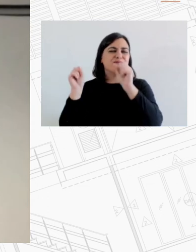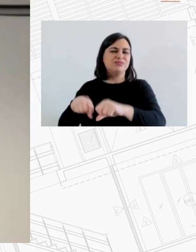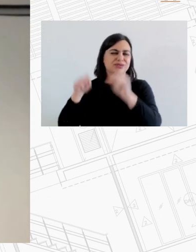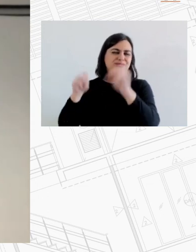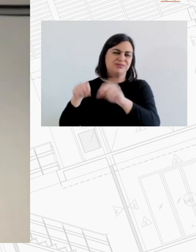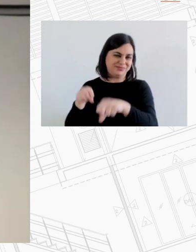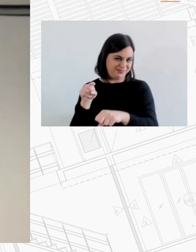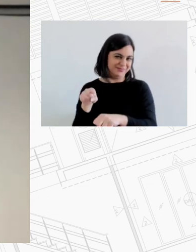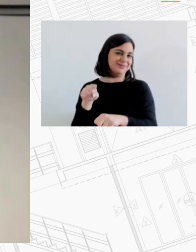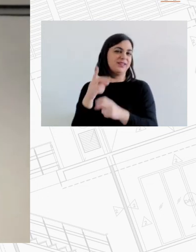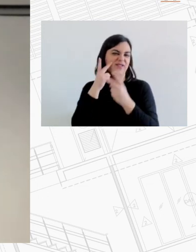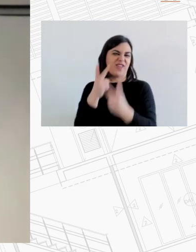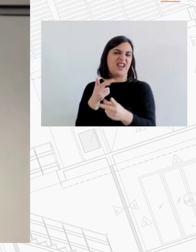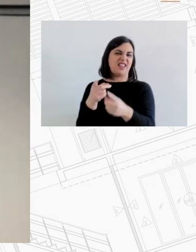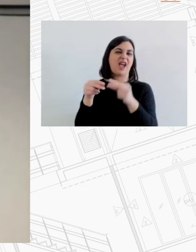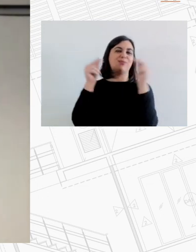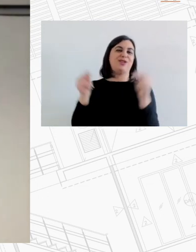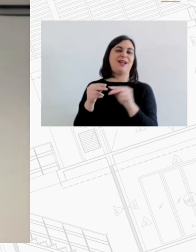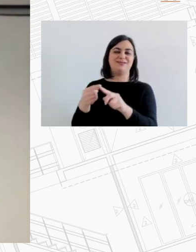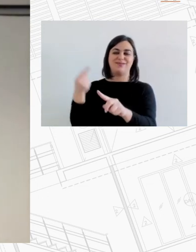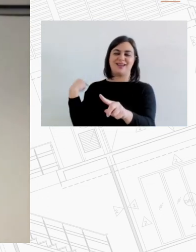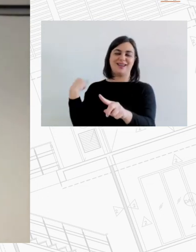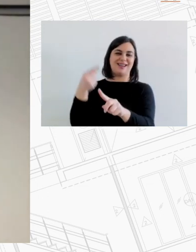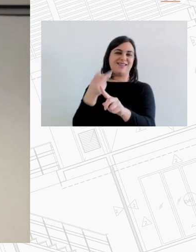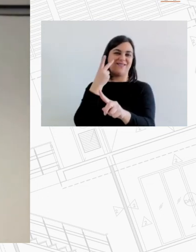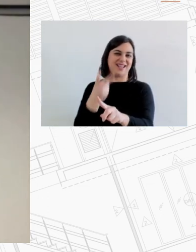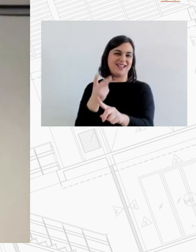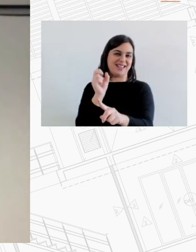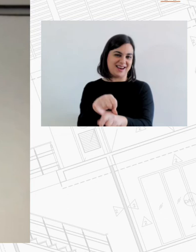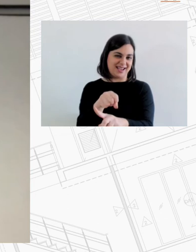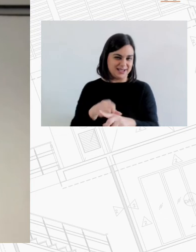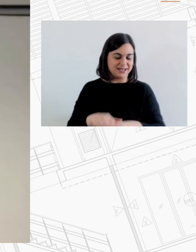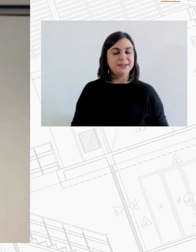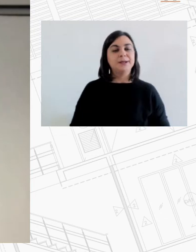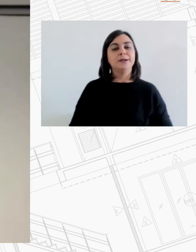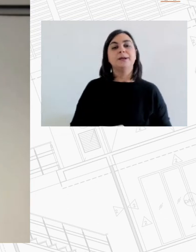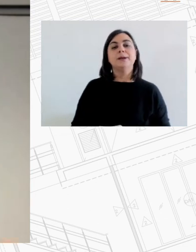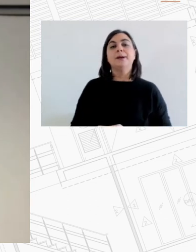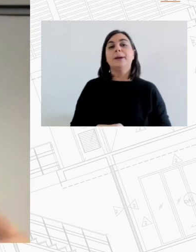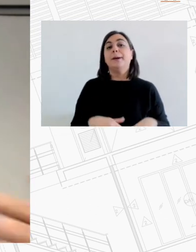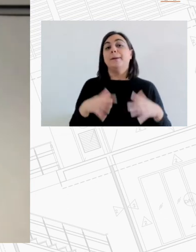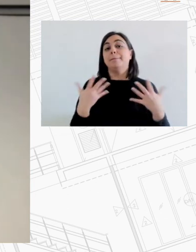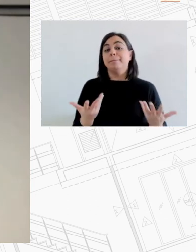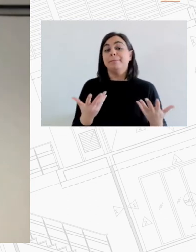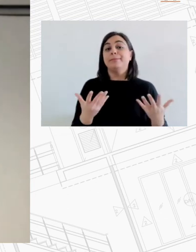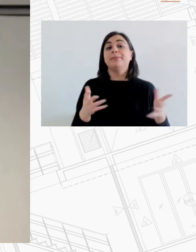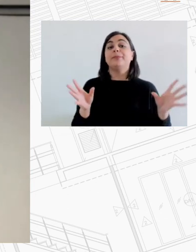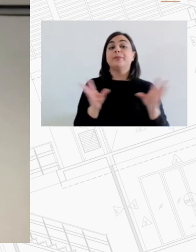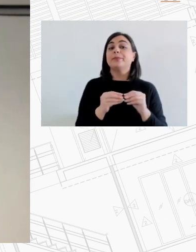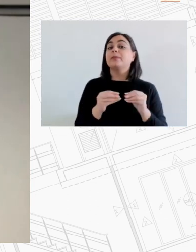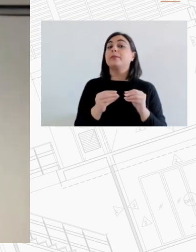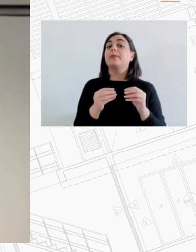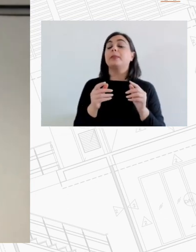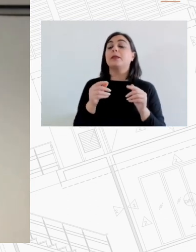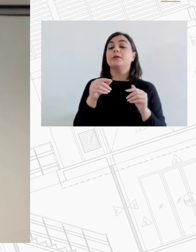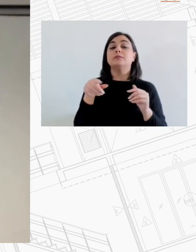που επίσης τέλος πάντων κανείς πρέπει να λάβει πόψη και μάλιστα ως προς την επανάχρηση έχει ενδιαφέρον